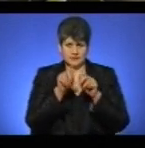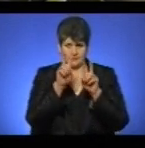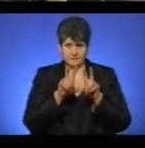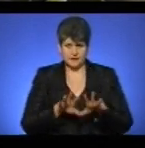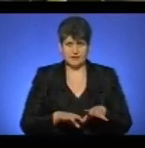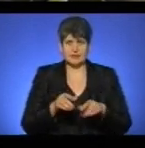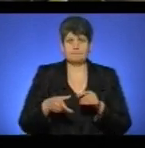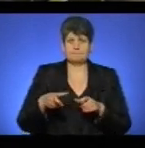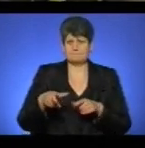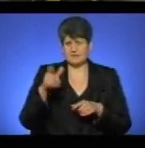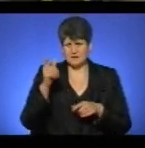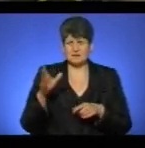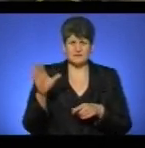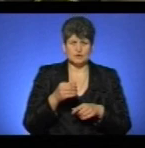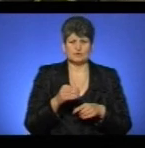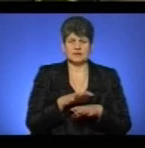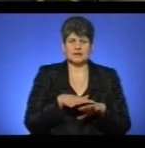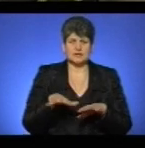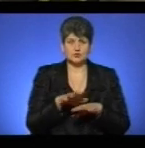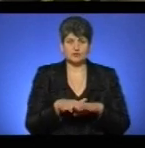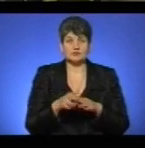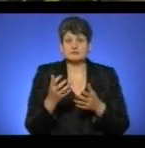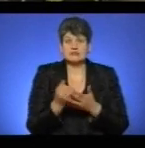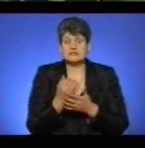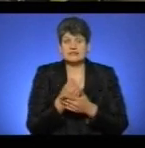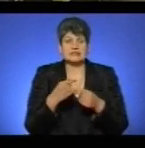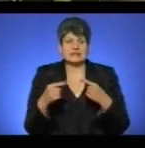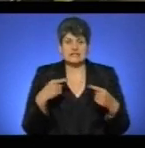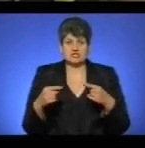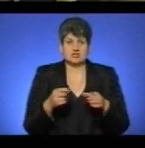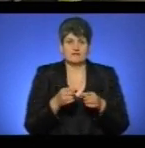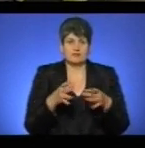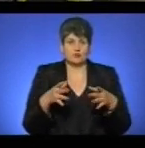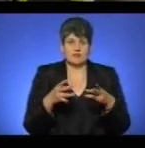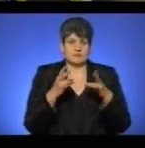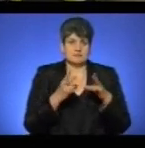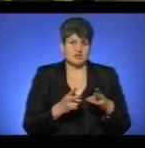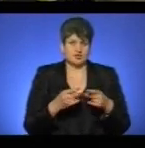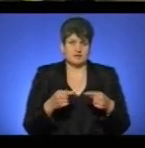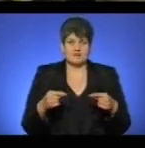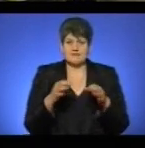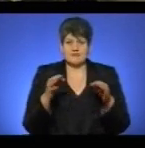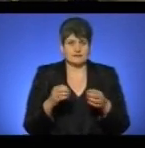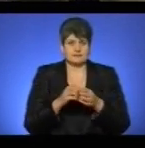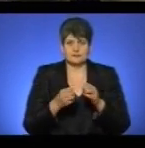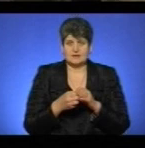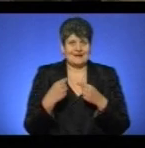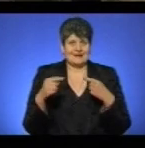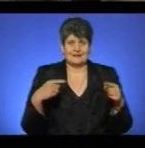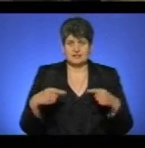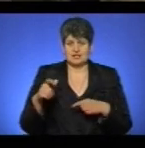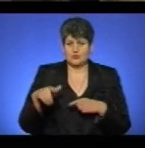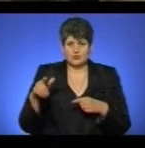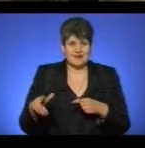прилеглу територію на предмет виявлення будь-яких інших вибухонебезпечних предметів. Ніяких загроз для інших людей чи